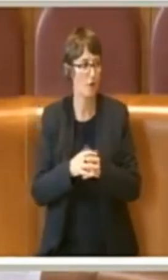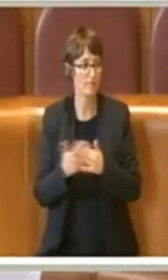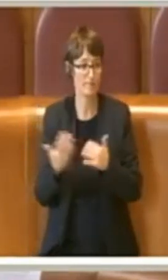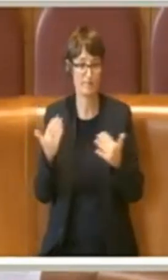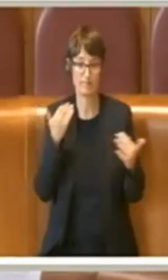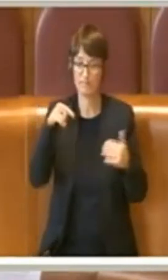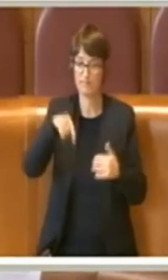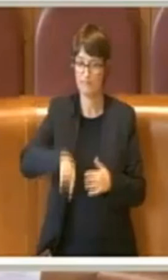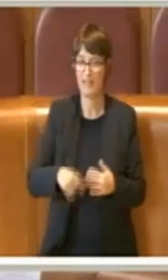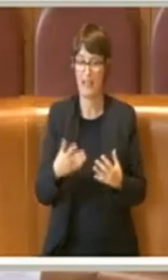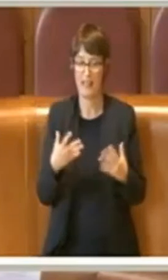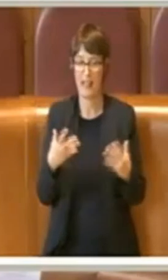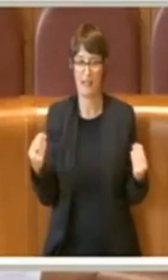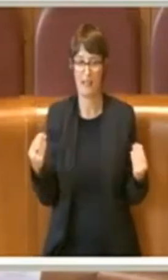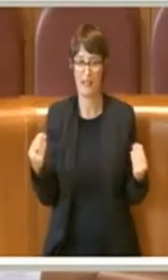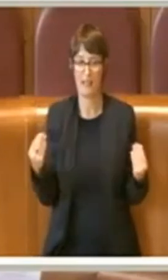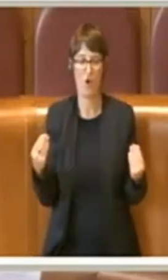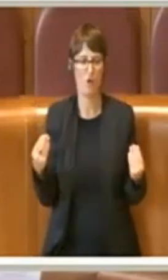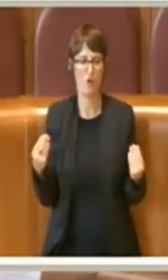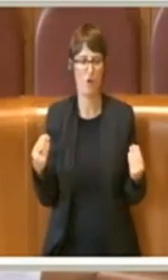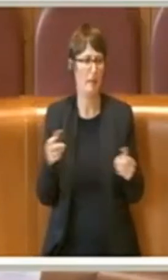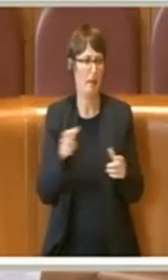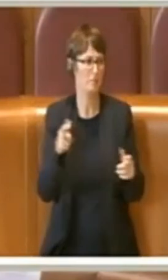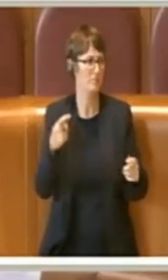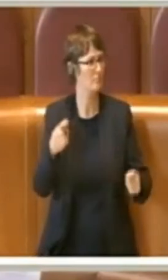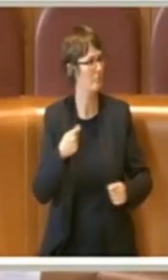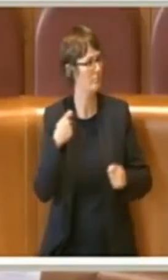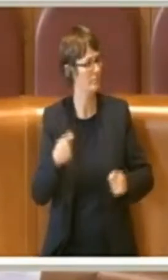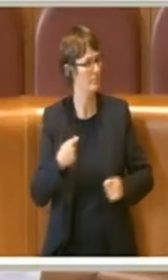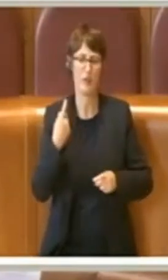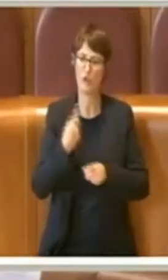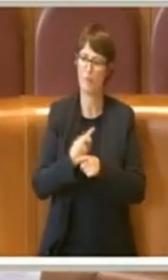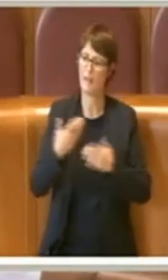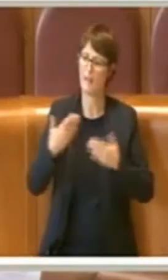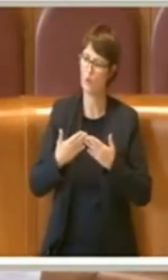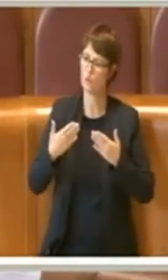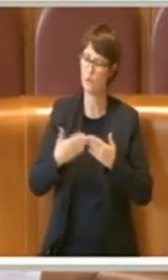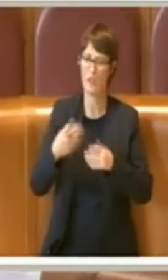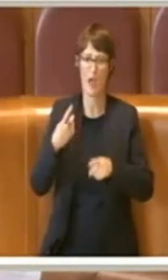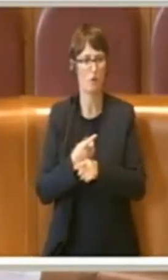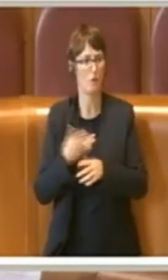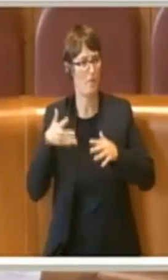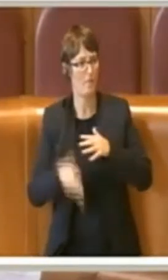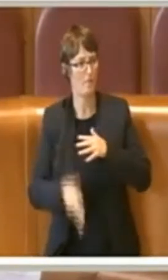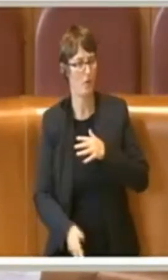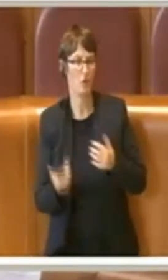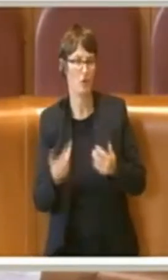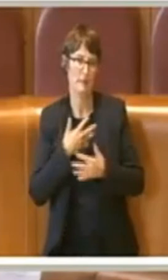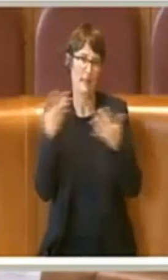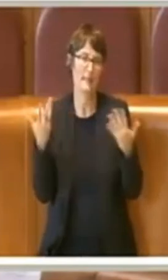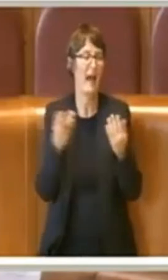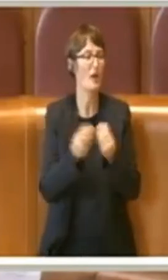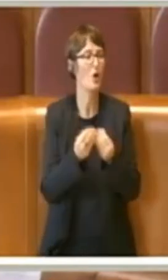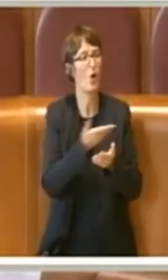e siamo stati esortati a studiare, ad approfondire. Certamente i colleghi sono molto esperti.